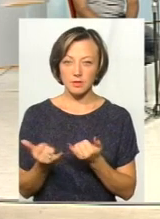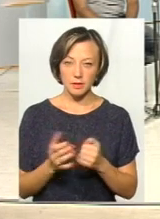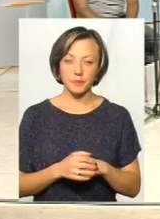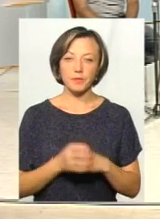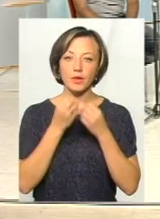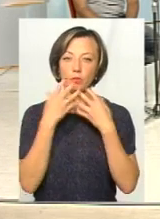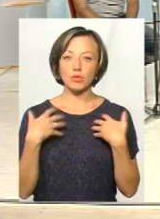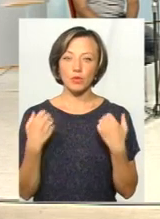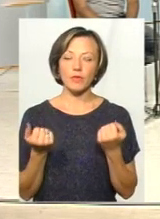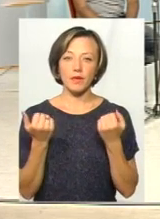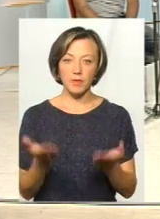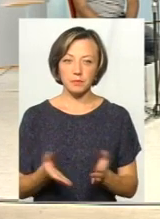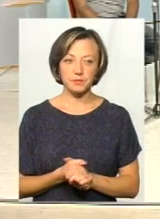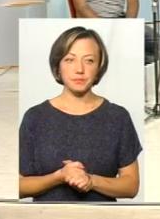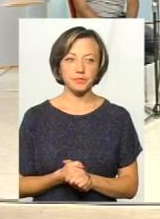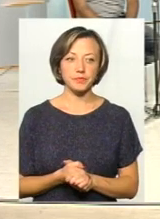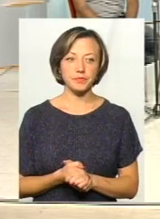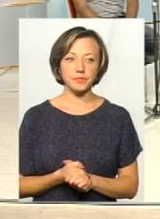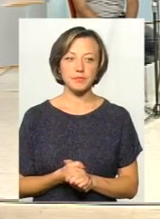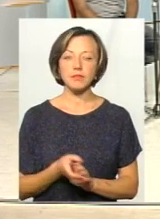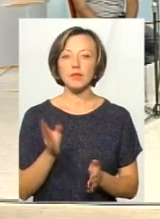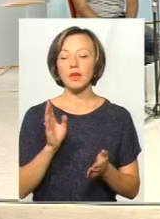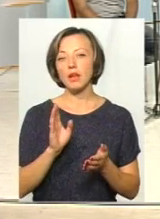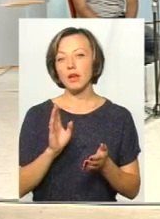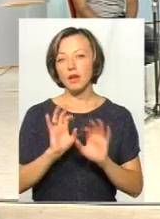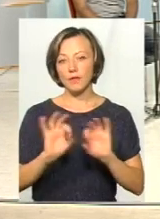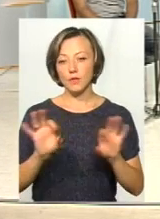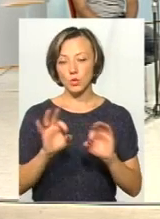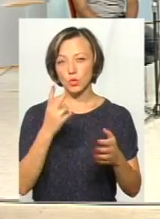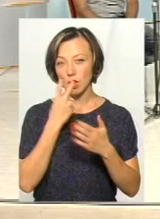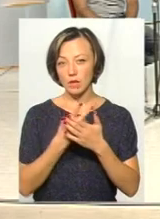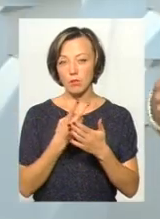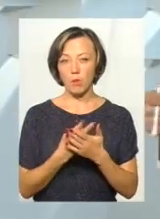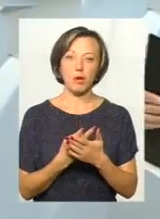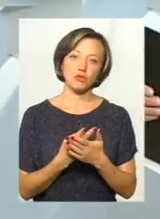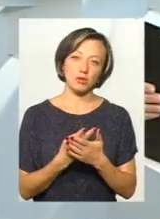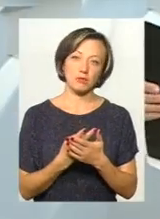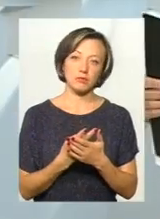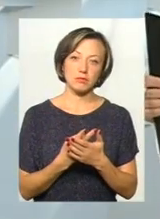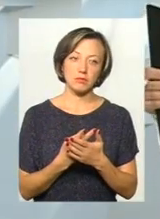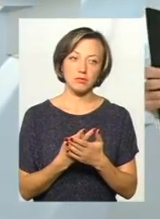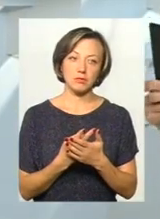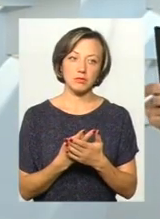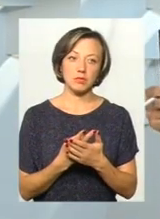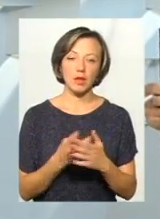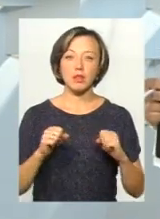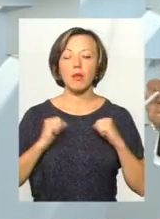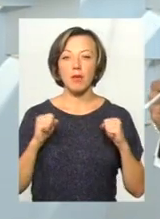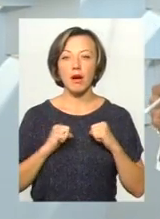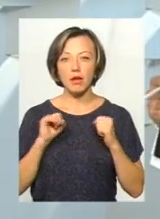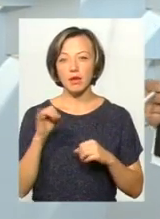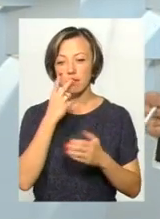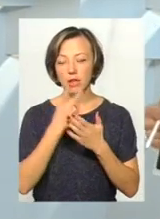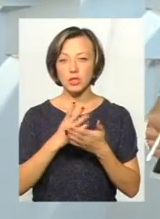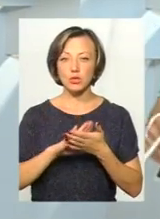'я, шановні гості. Власне, в сюжеті ми побачили намагання і